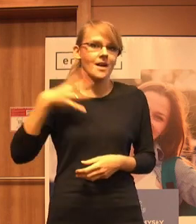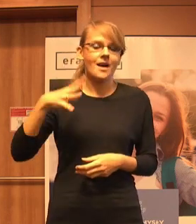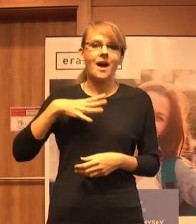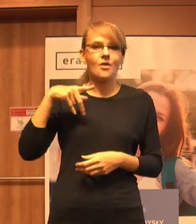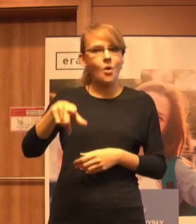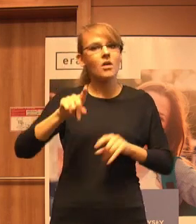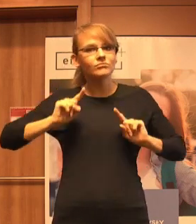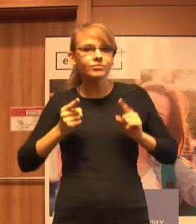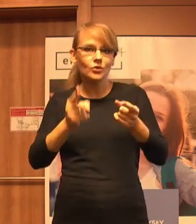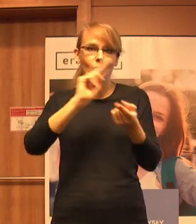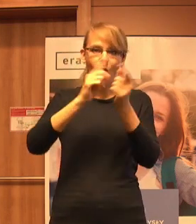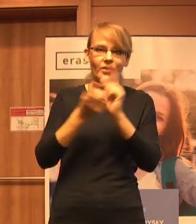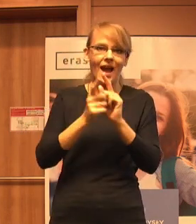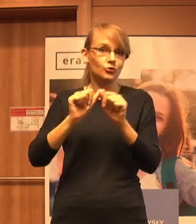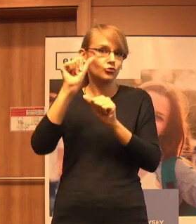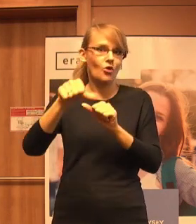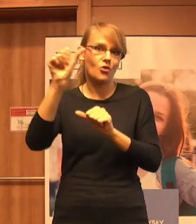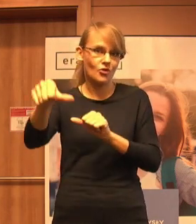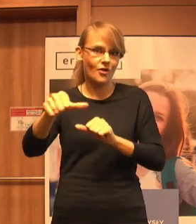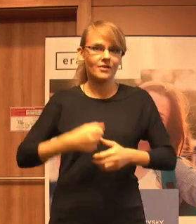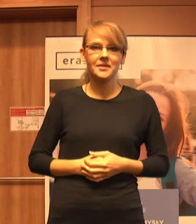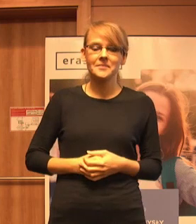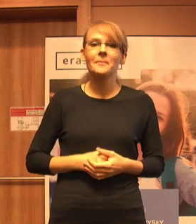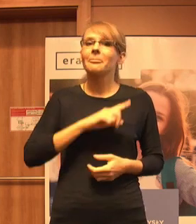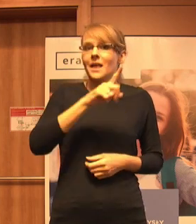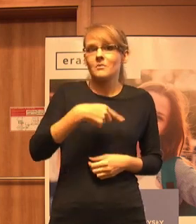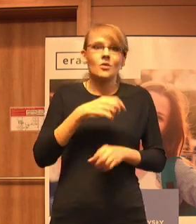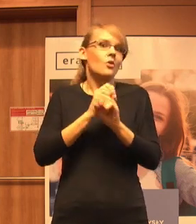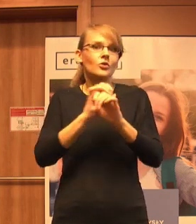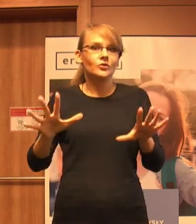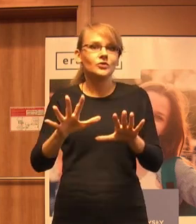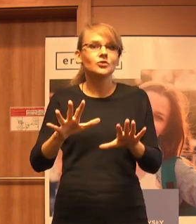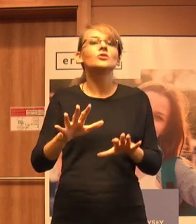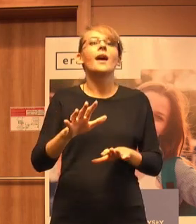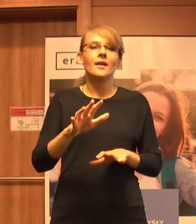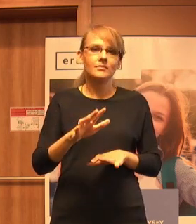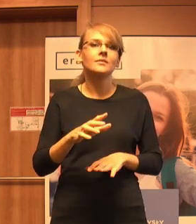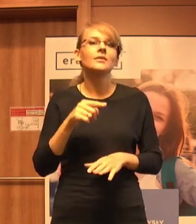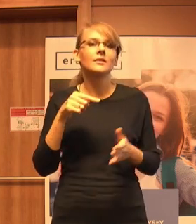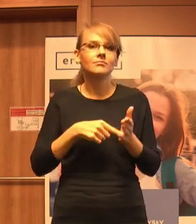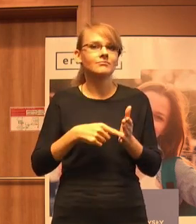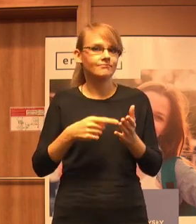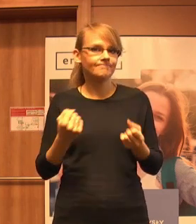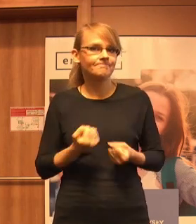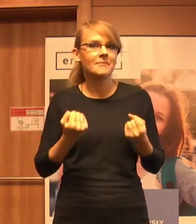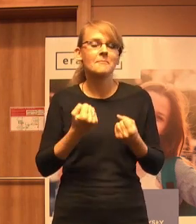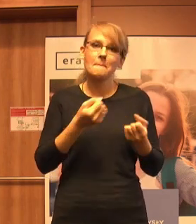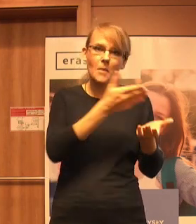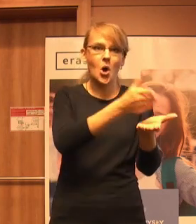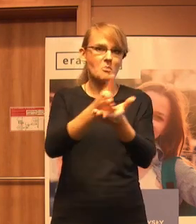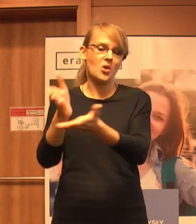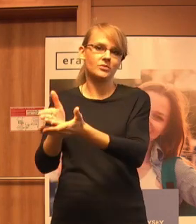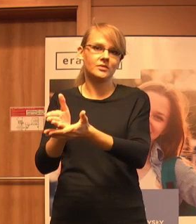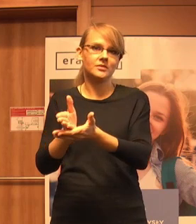spotkania organizować co roku. My oczywiście tu świadczymy pomoc,